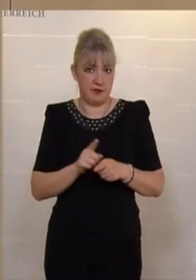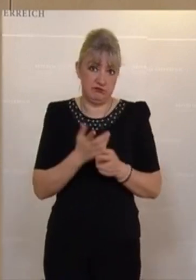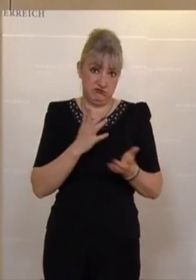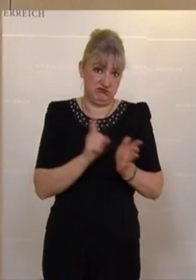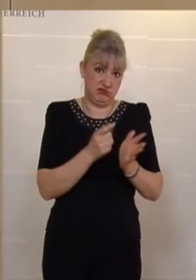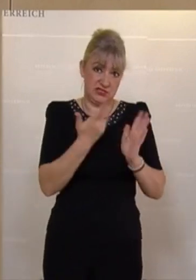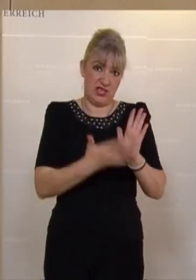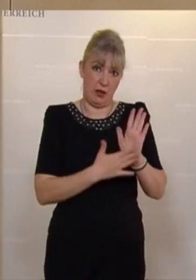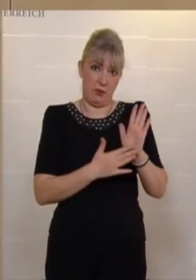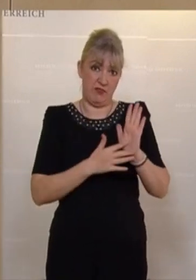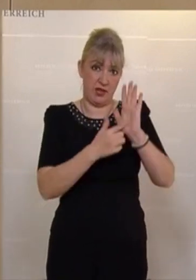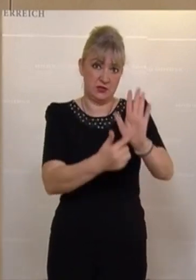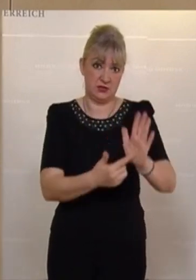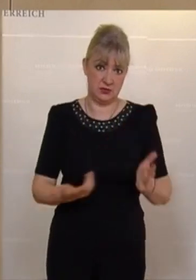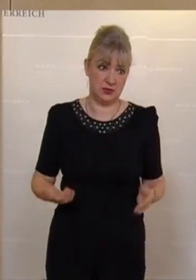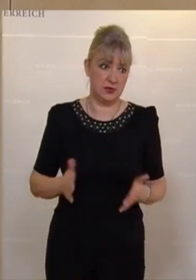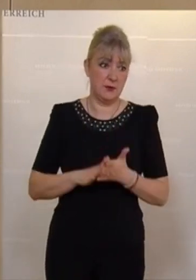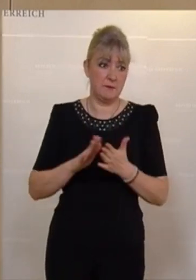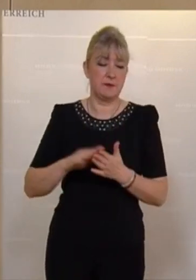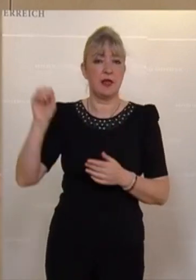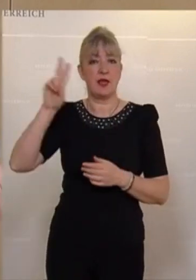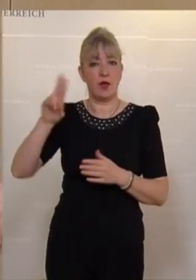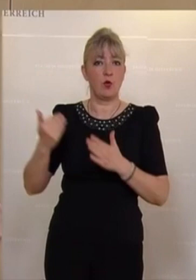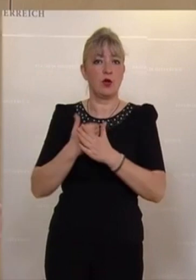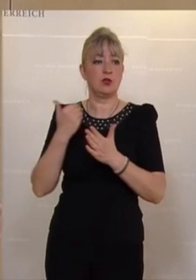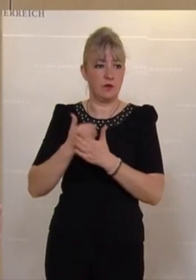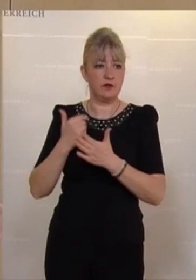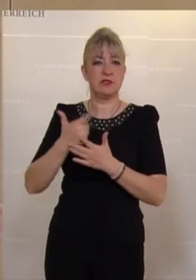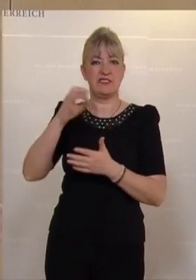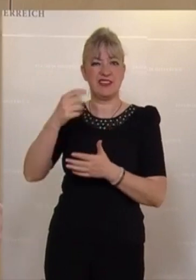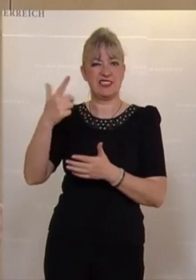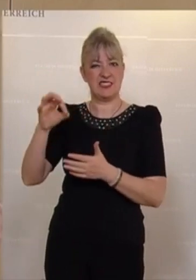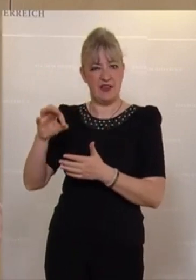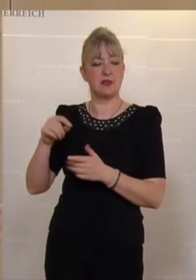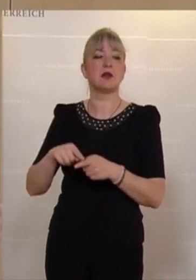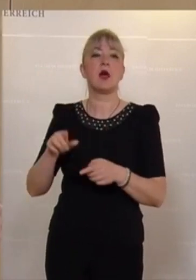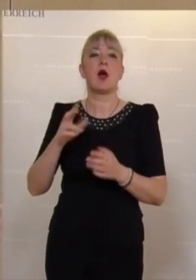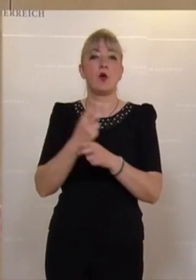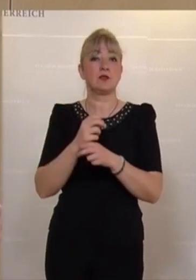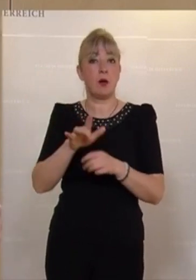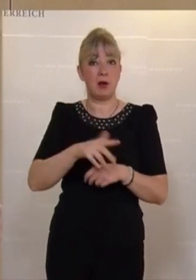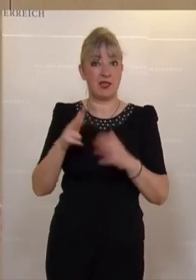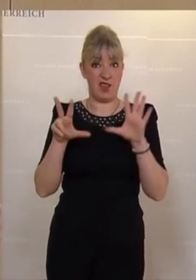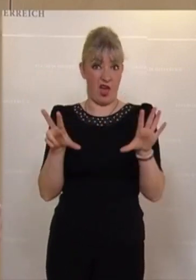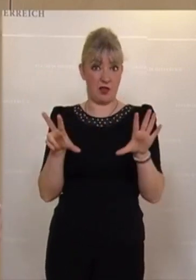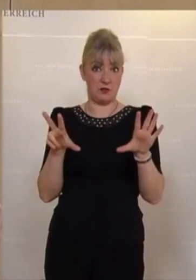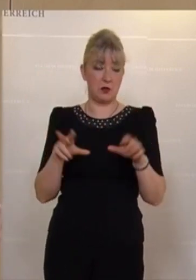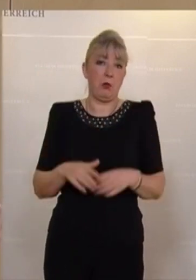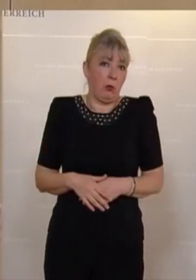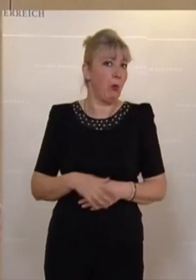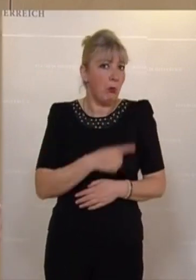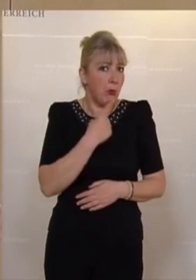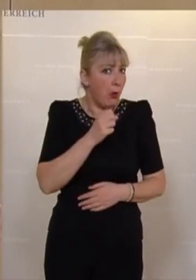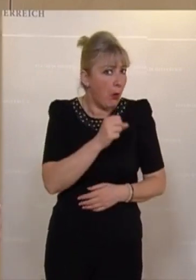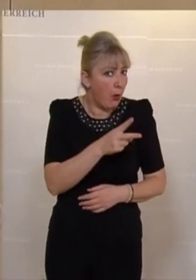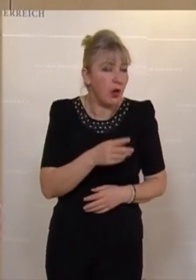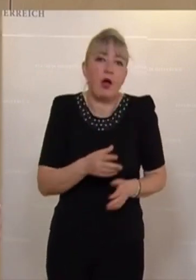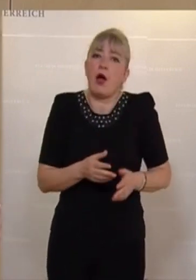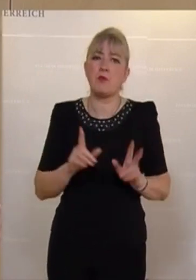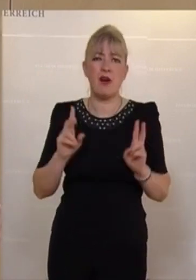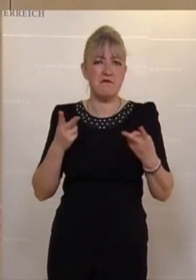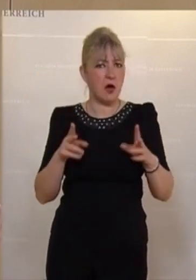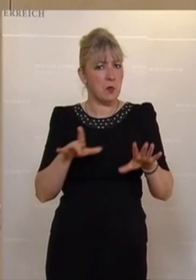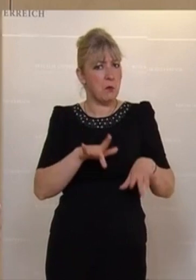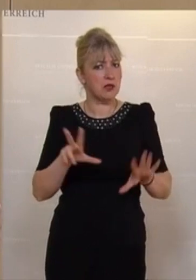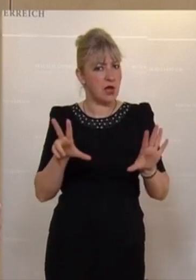Zahlen. Schauen wir uns das EU Innovations Corp 2020 an, da ist Österreich auf Platz 8, das könnte man sagen, neu ist ja eh gut, aber warum